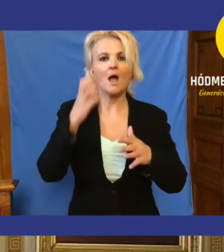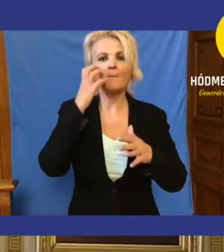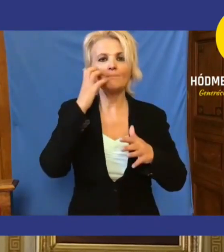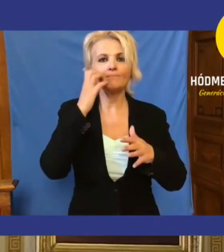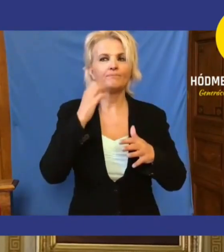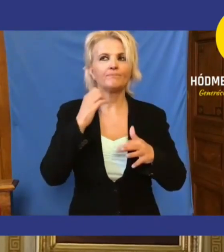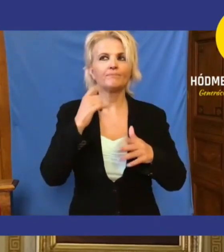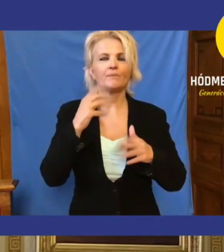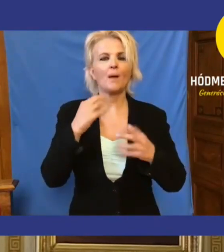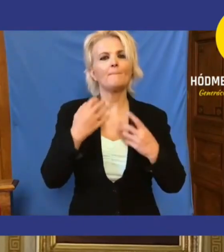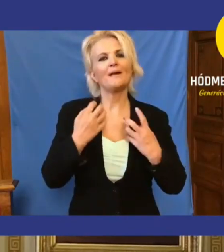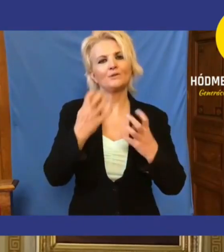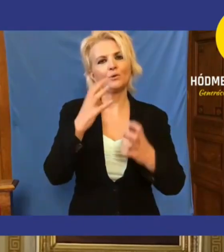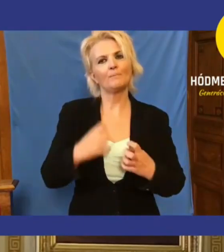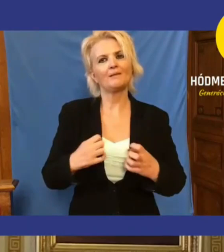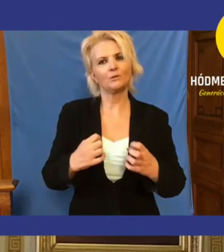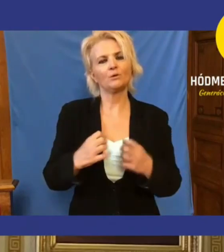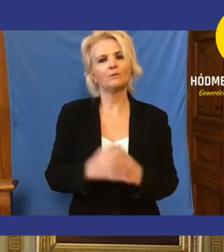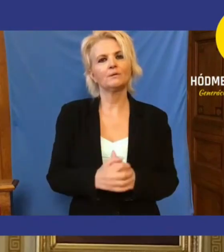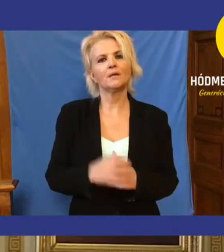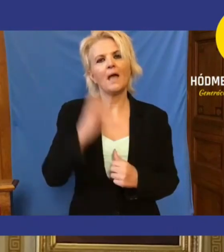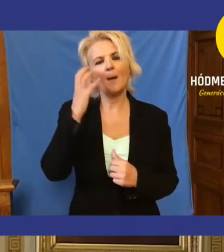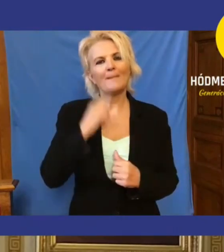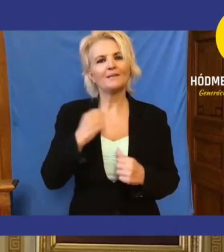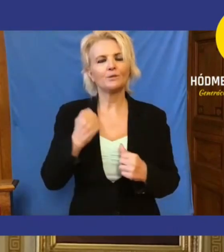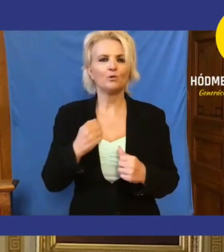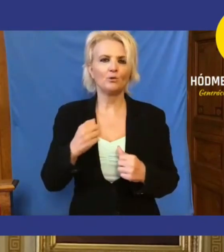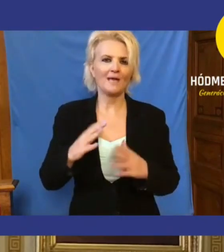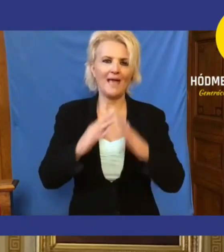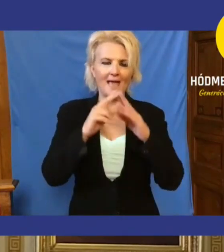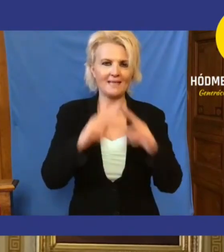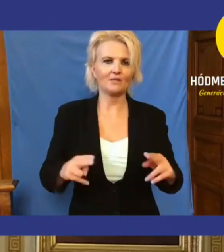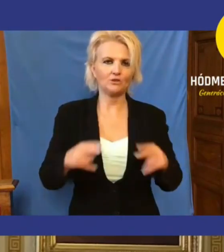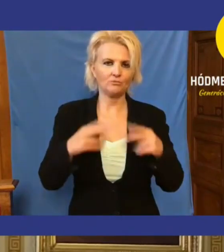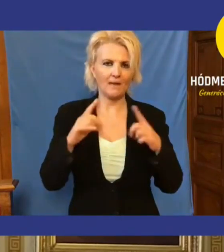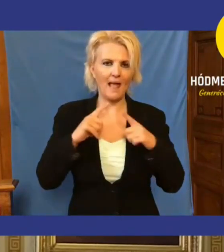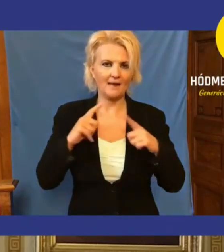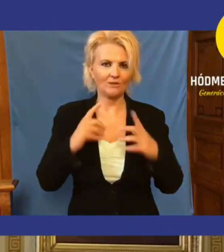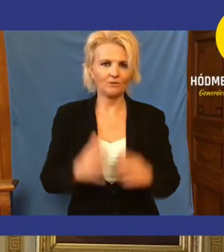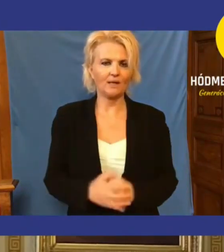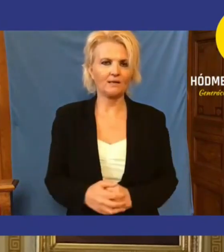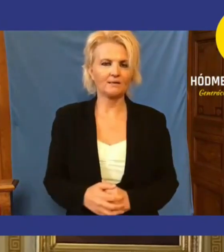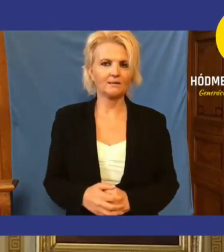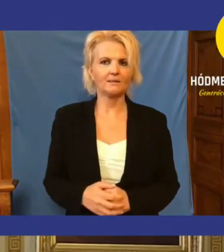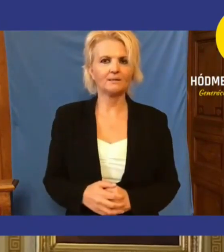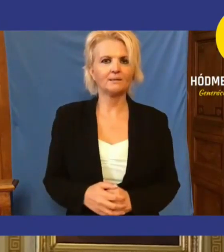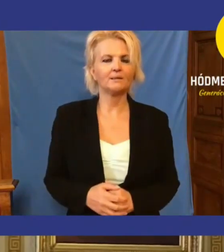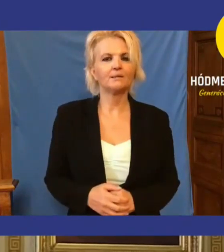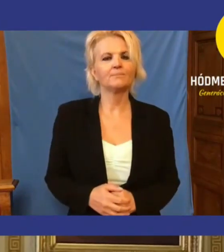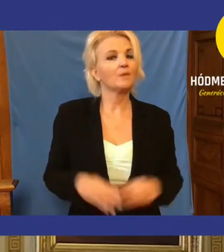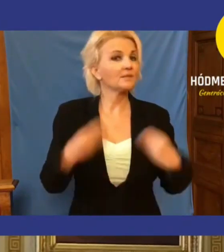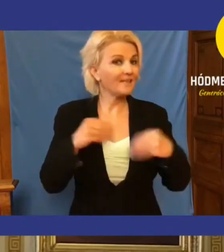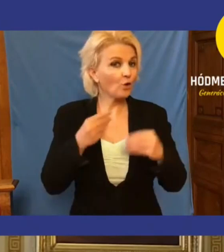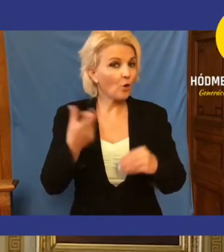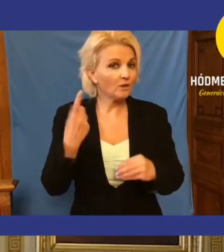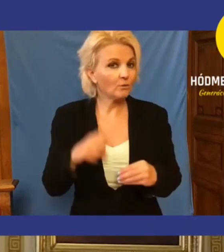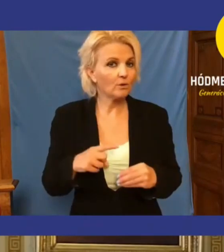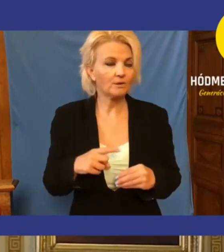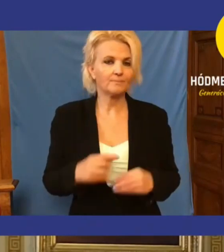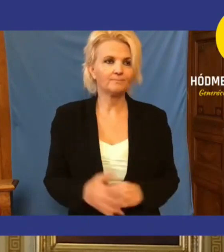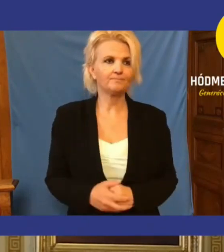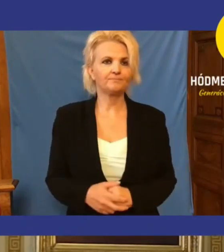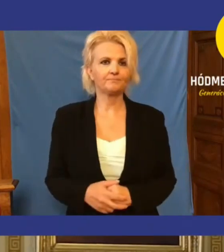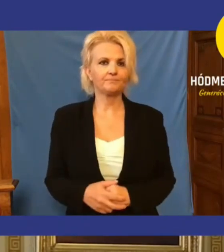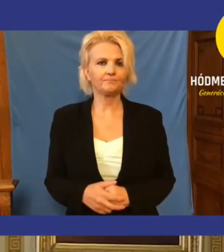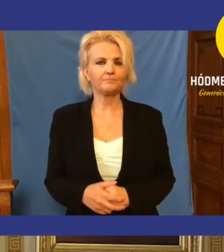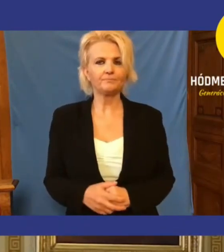vasútvonalából kettőn leállították a személyforgalmat, felcsúton meg, mindig megy. Az indokoltabb volt vajon? Jó, de nem megyünk be